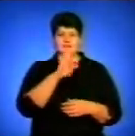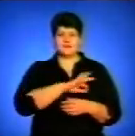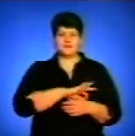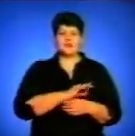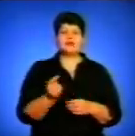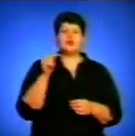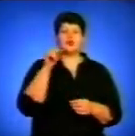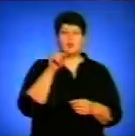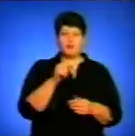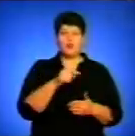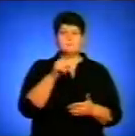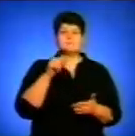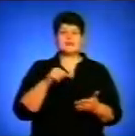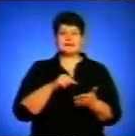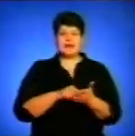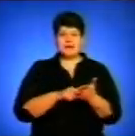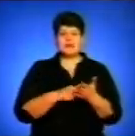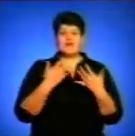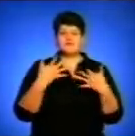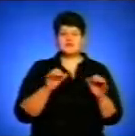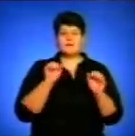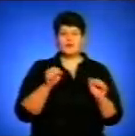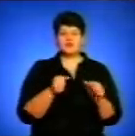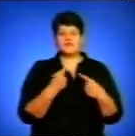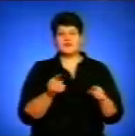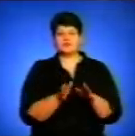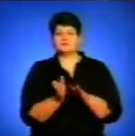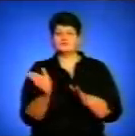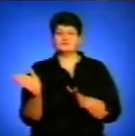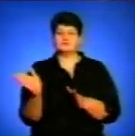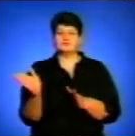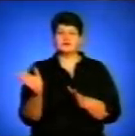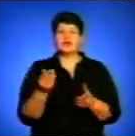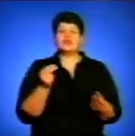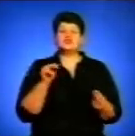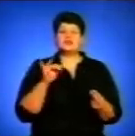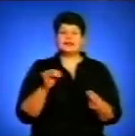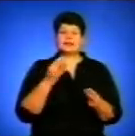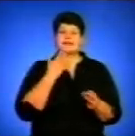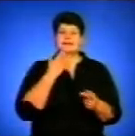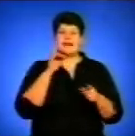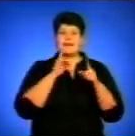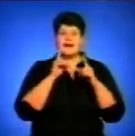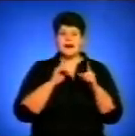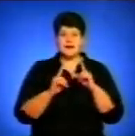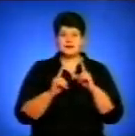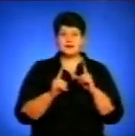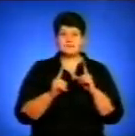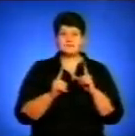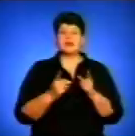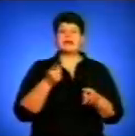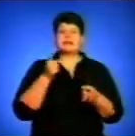Тому питання вже можна одразу повернути в іншу площину. Чи Національна рада справді має